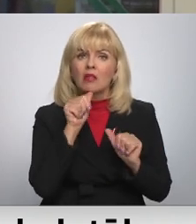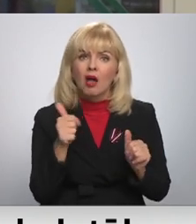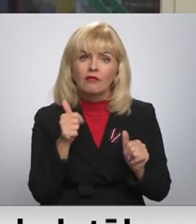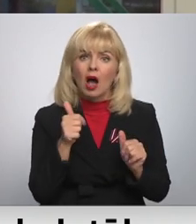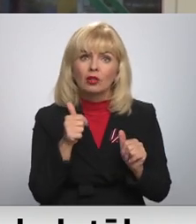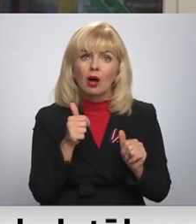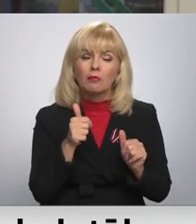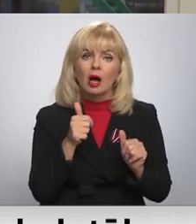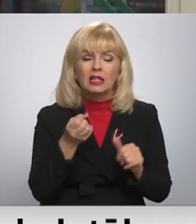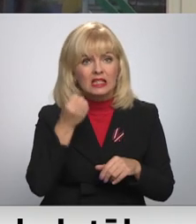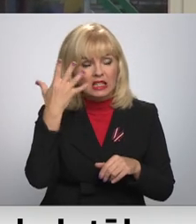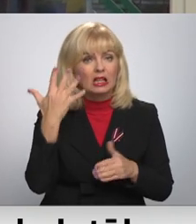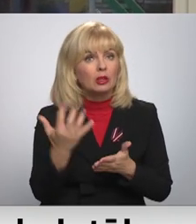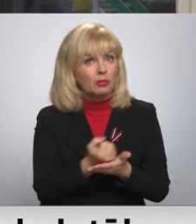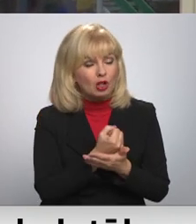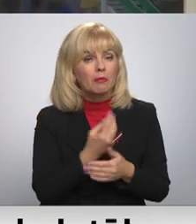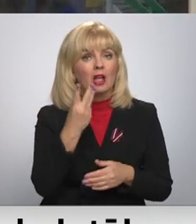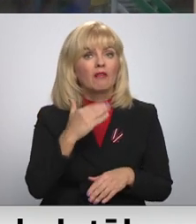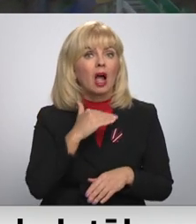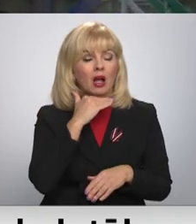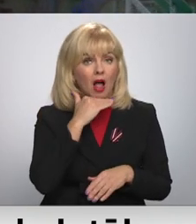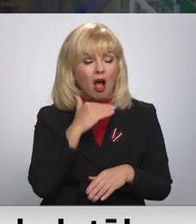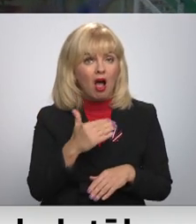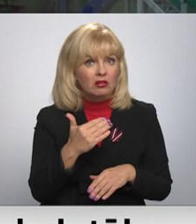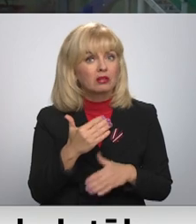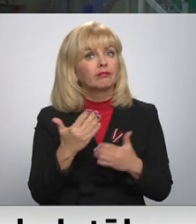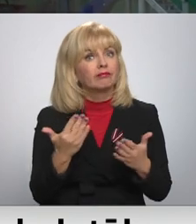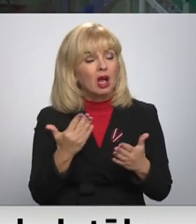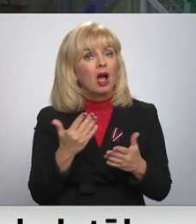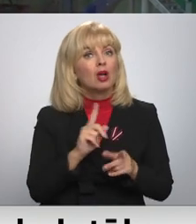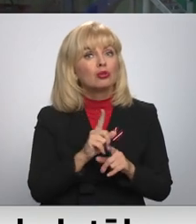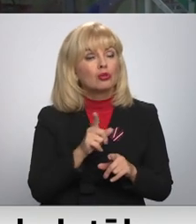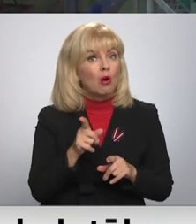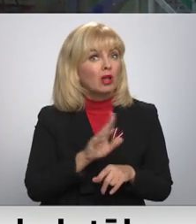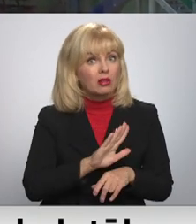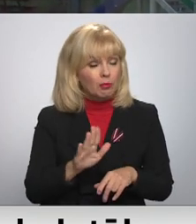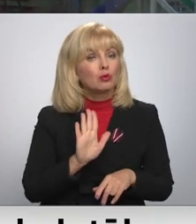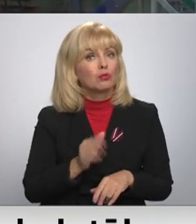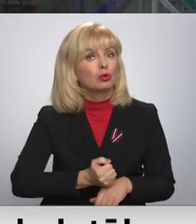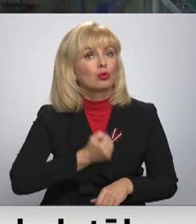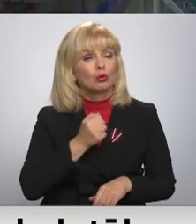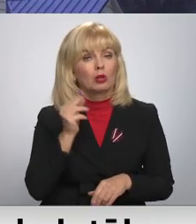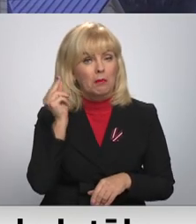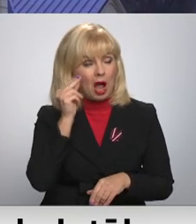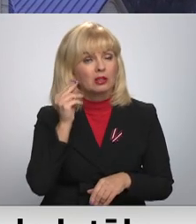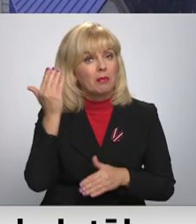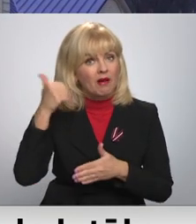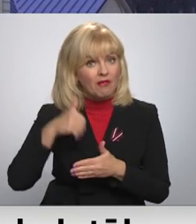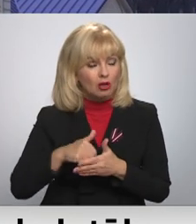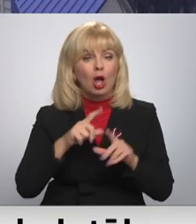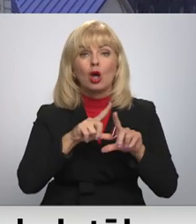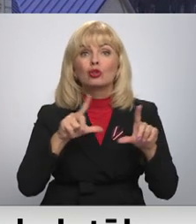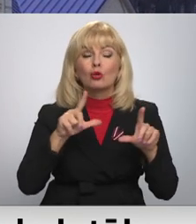dabūt labāku izglītību. Devītajā klasē atmekstā skolotē, tad mums būs grūtāk ar mācībām vēsturē. Skola